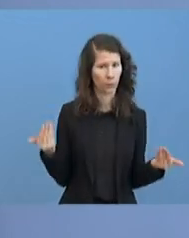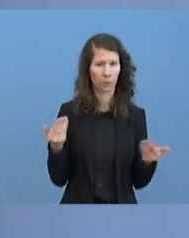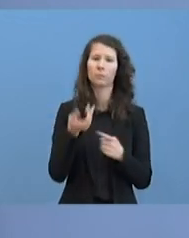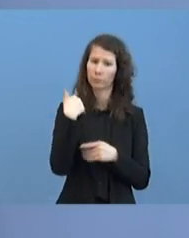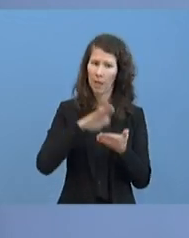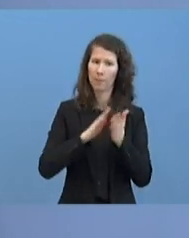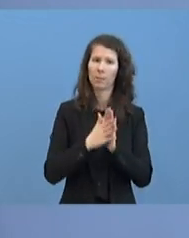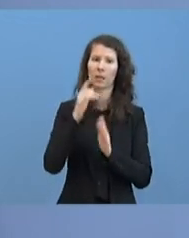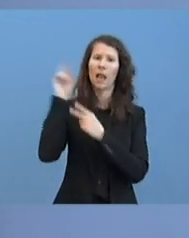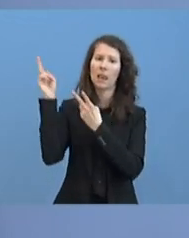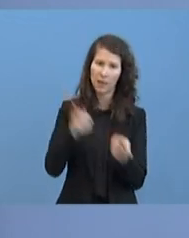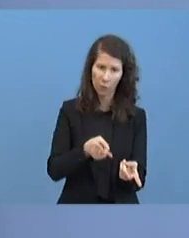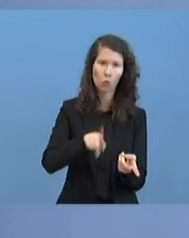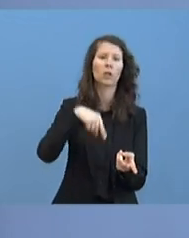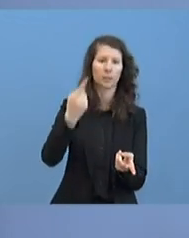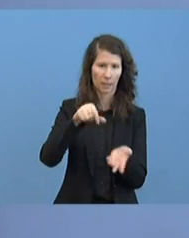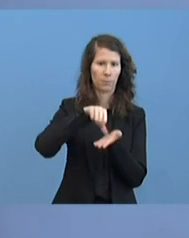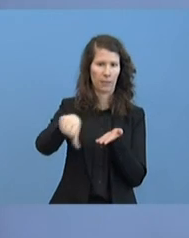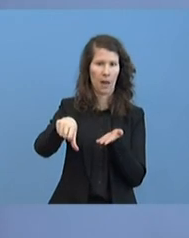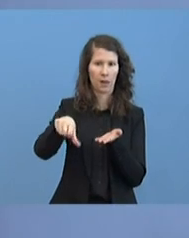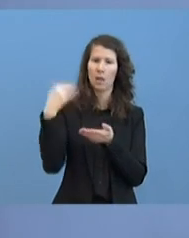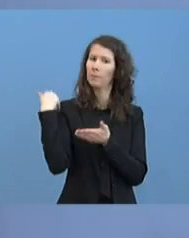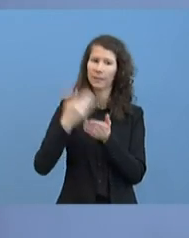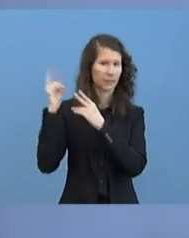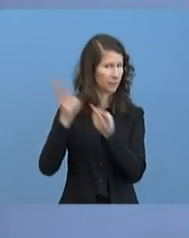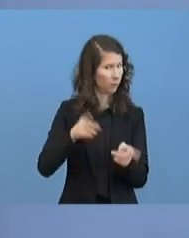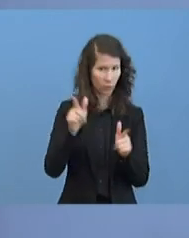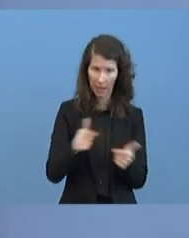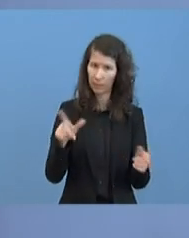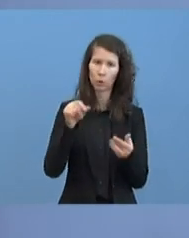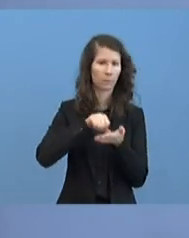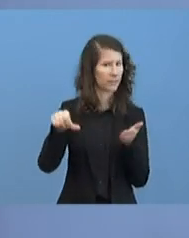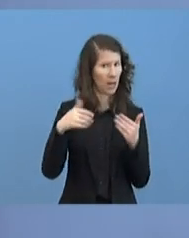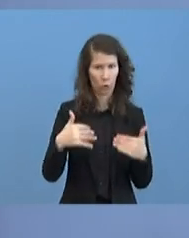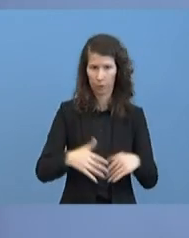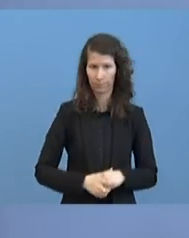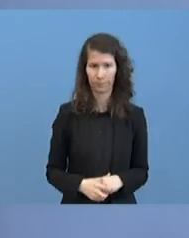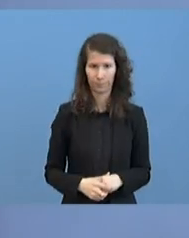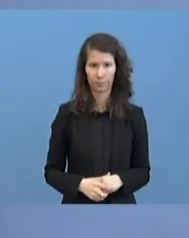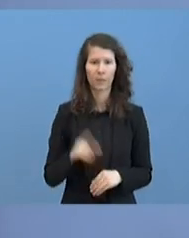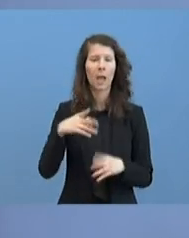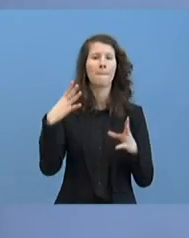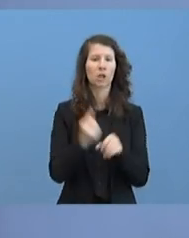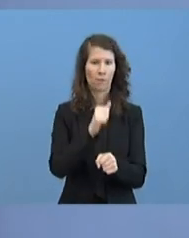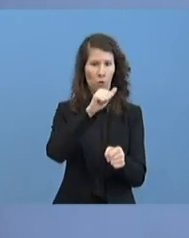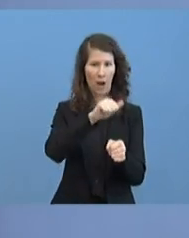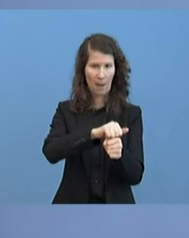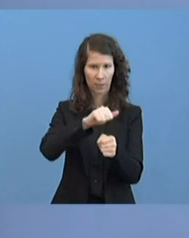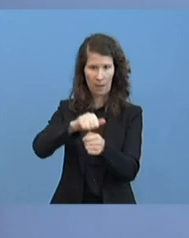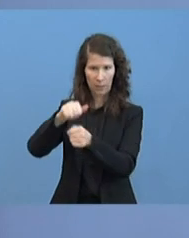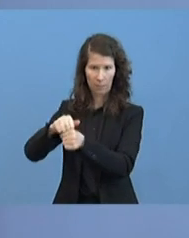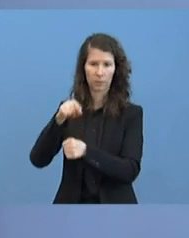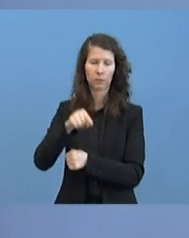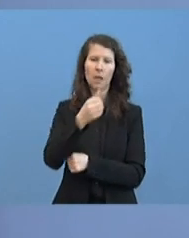Lieferung nicht erfolgt ist, ist auch keine Zahlung erfolgt. Generell ist anzumerken, dass die Beschaffungsämter ganz bewusst Lieferverträge mit mehreren